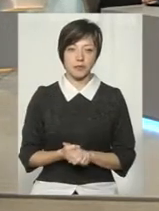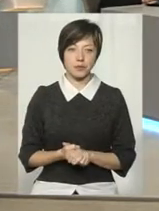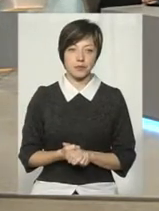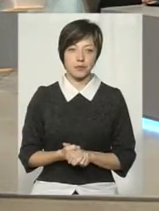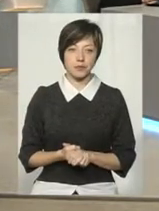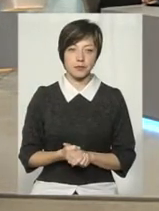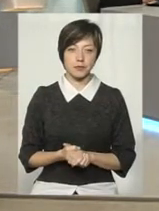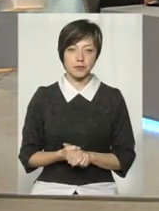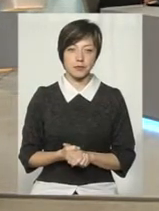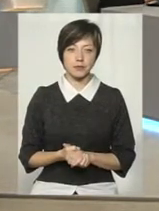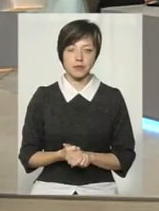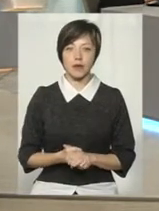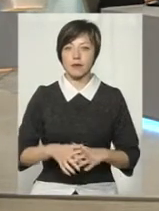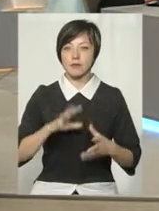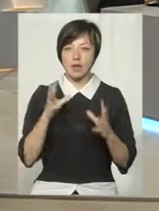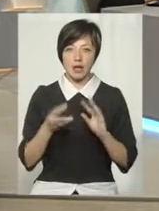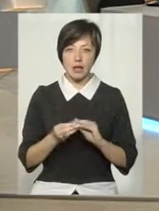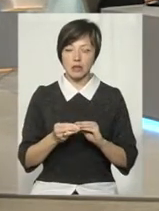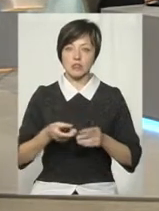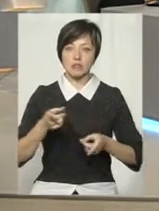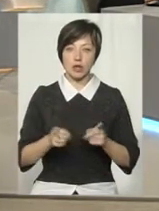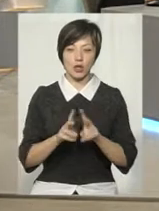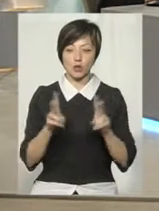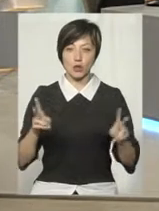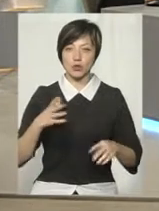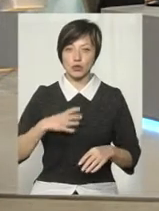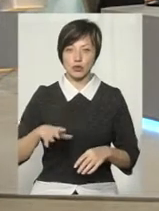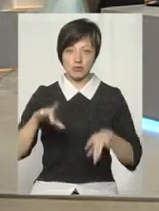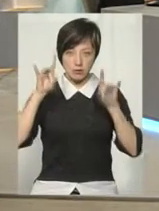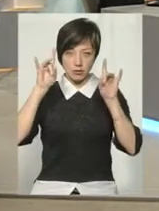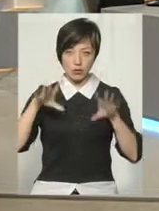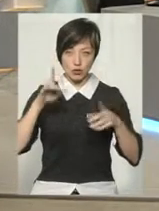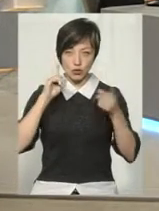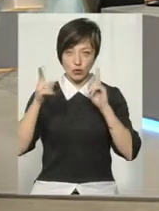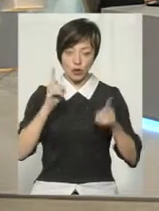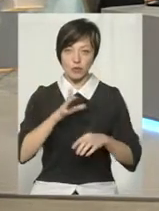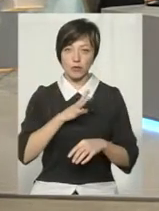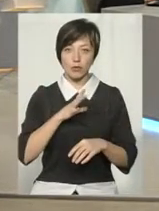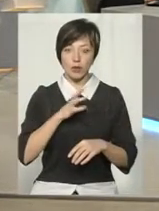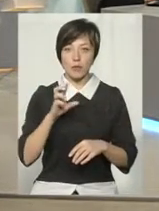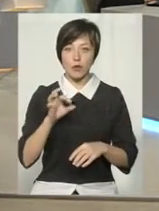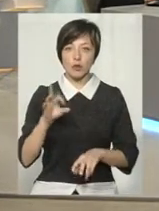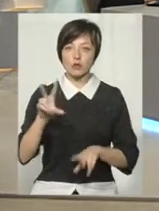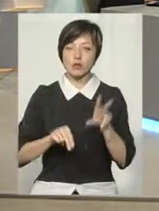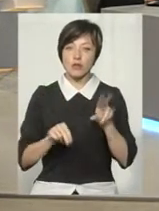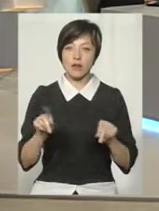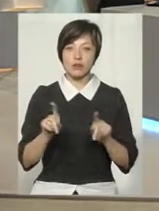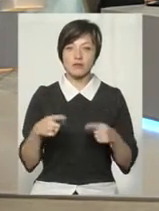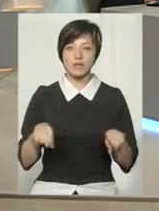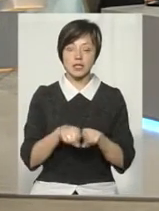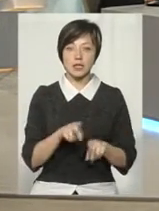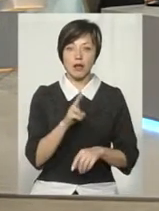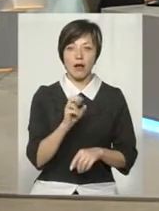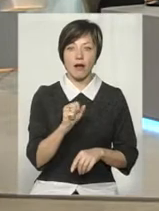Взагалі, звичайно, ніхто не очікував. Для нас це був великим шоком, тому що сподівалися, що все ж таки